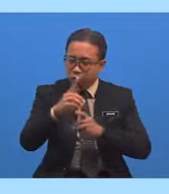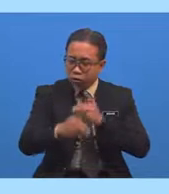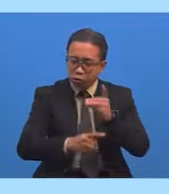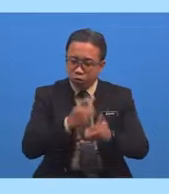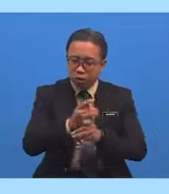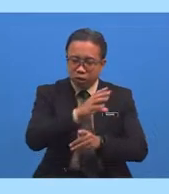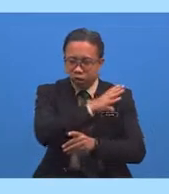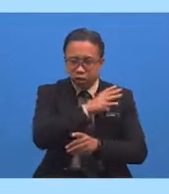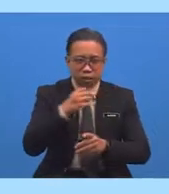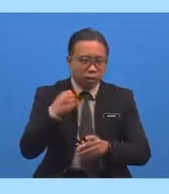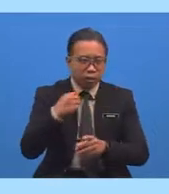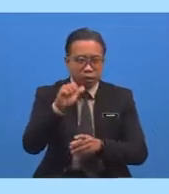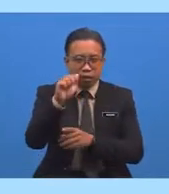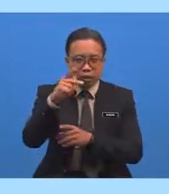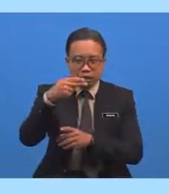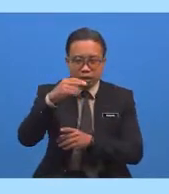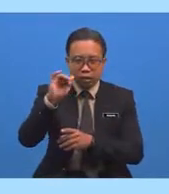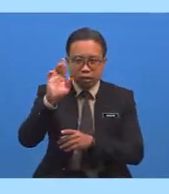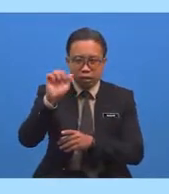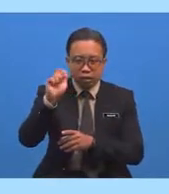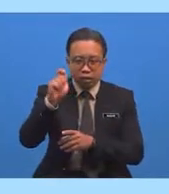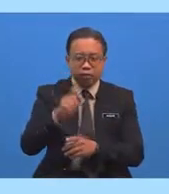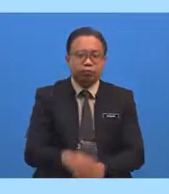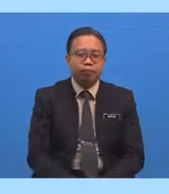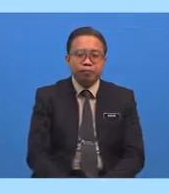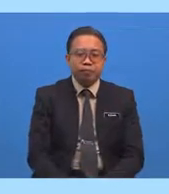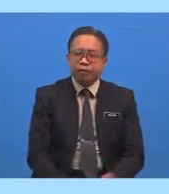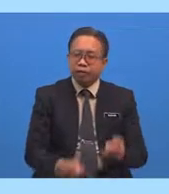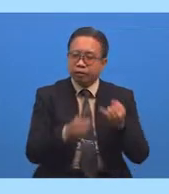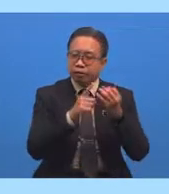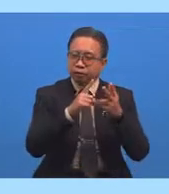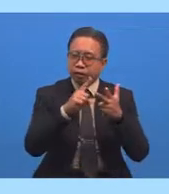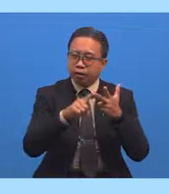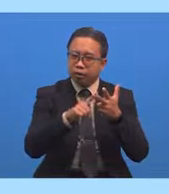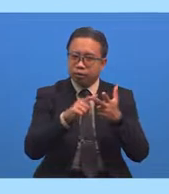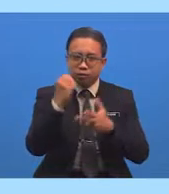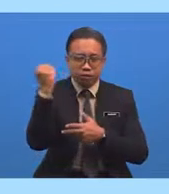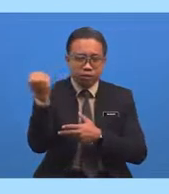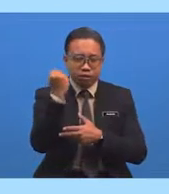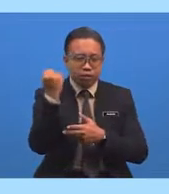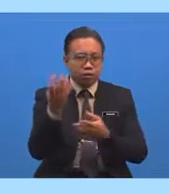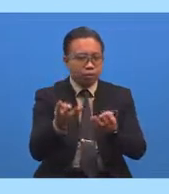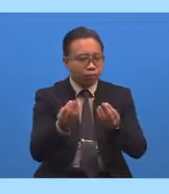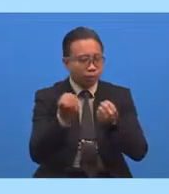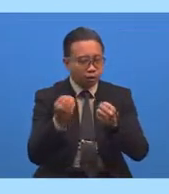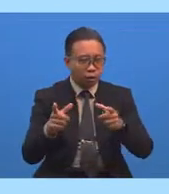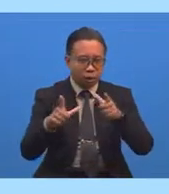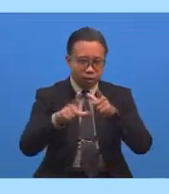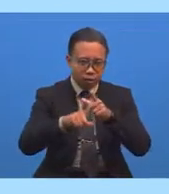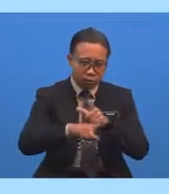ukrawi Dan yang ketiga Hendaklah Sentiasa memohon perlindungan